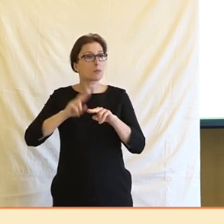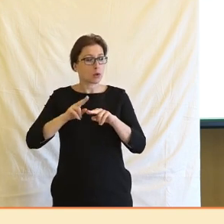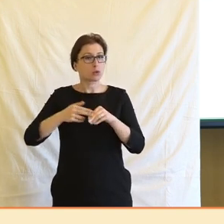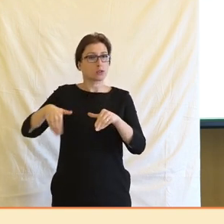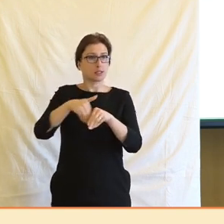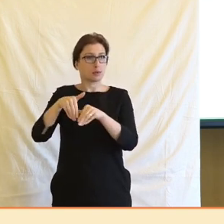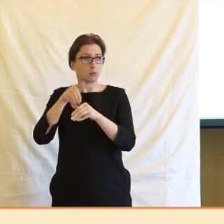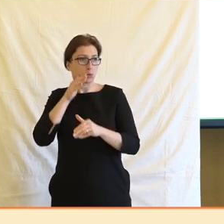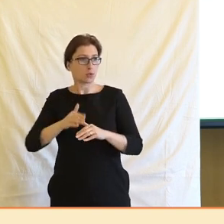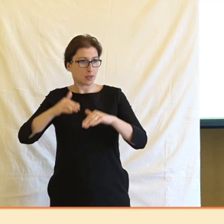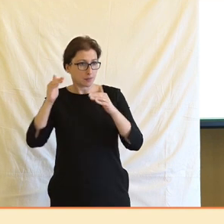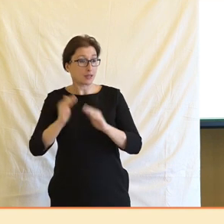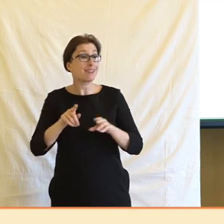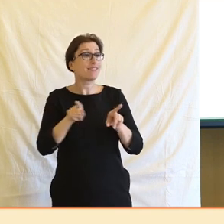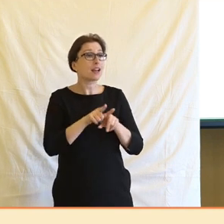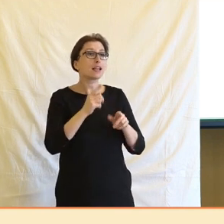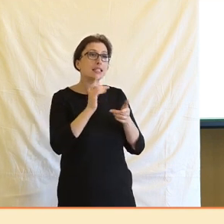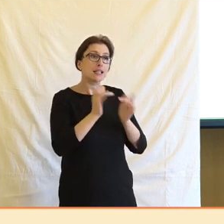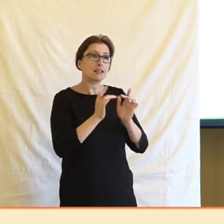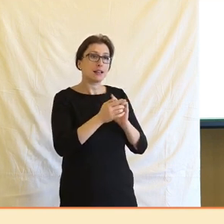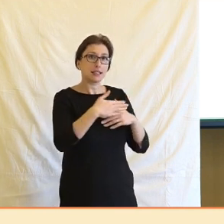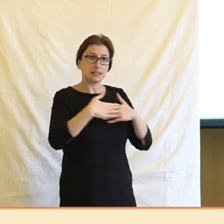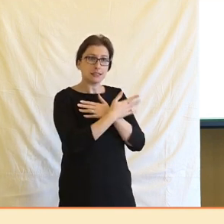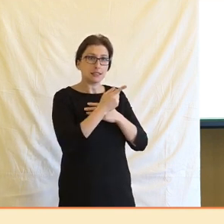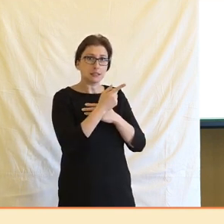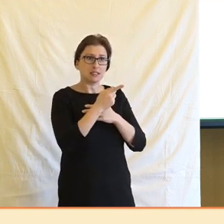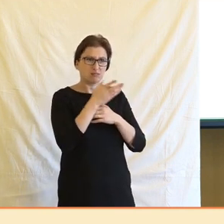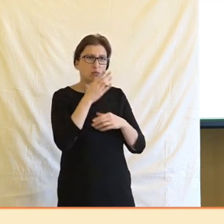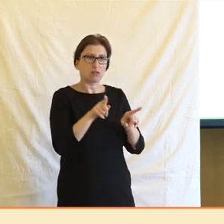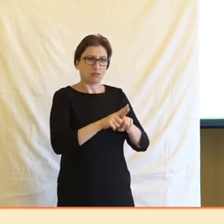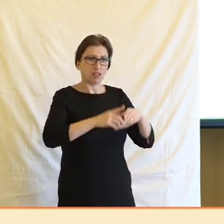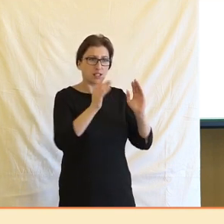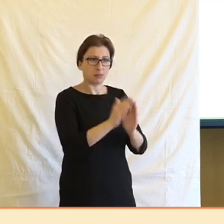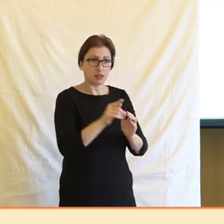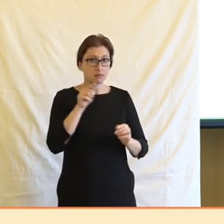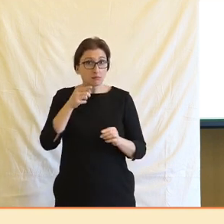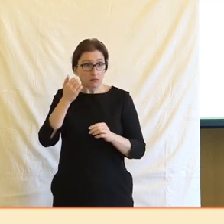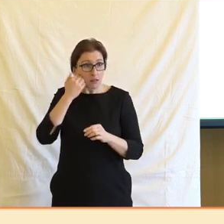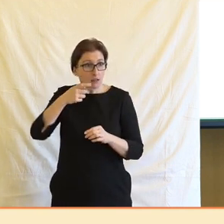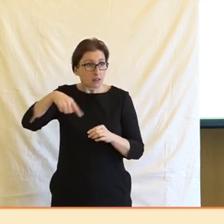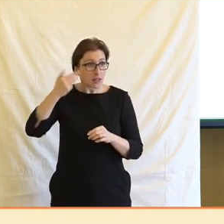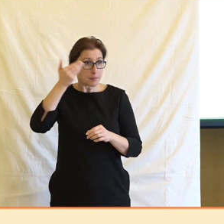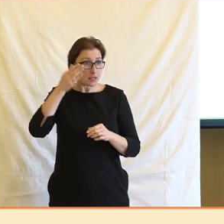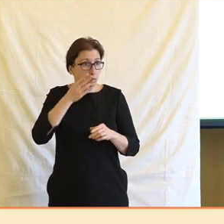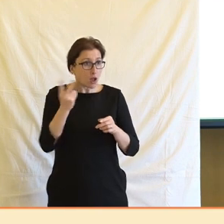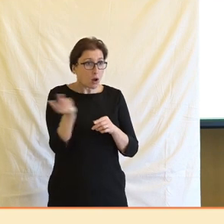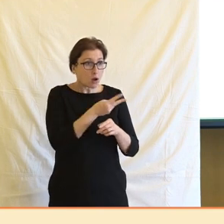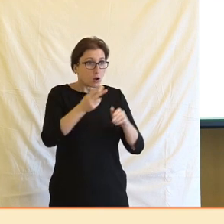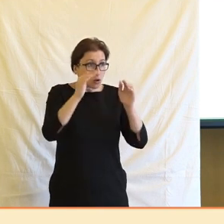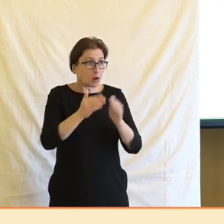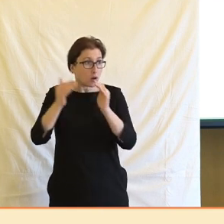elektronických, včetně médií internetových. To je docela velká skepse. Je to ale docela vlastně něco, co je